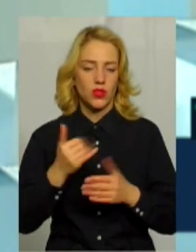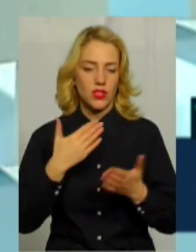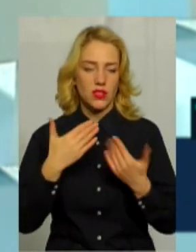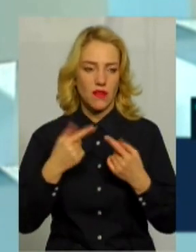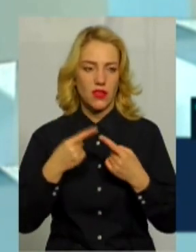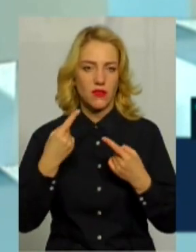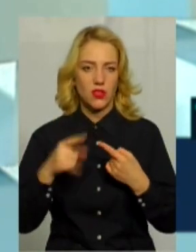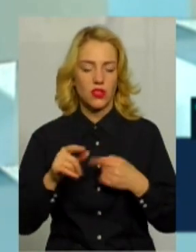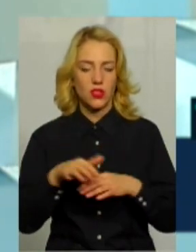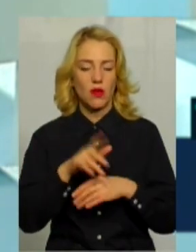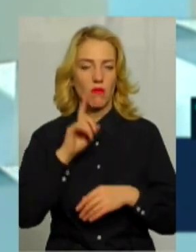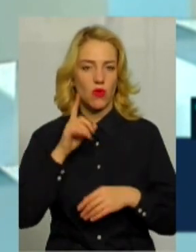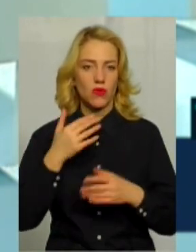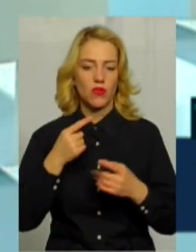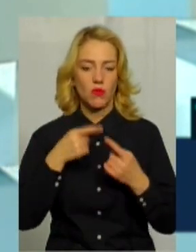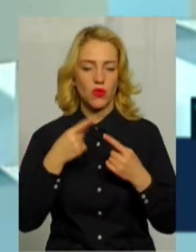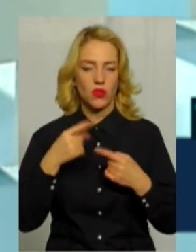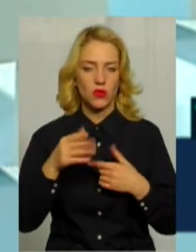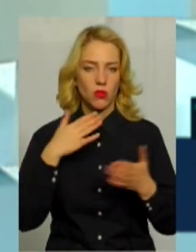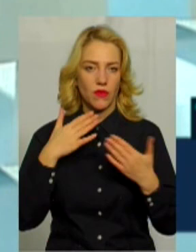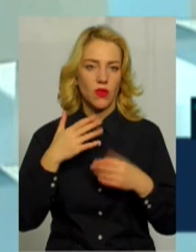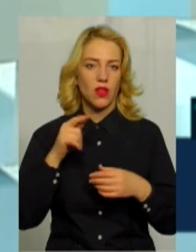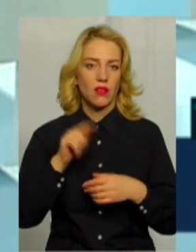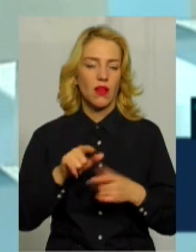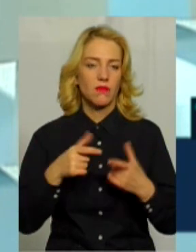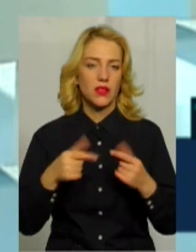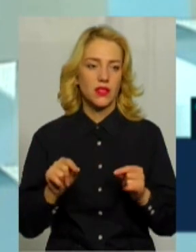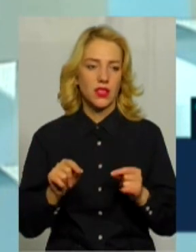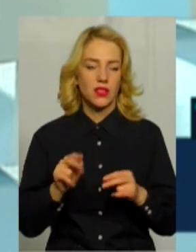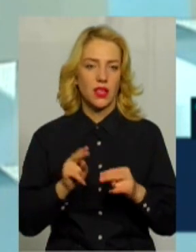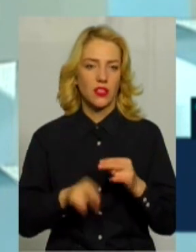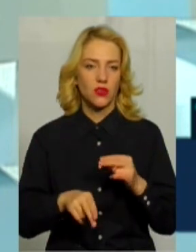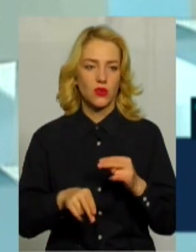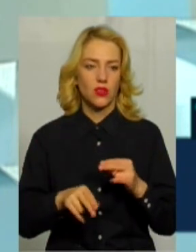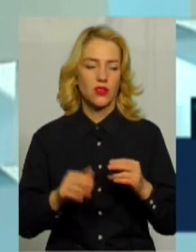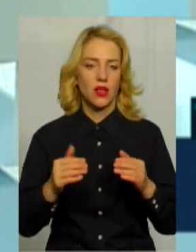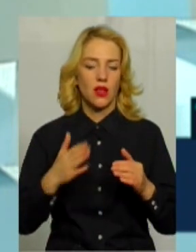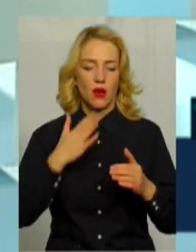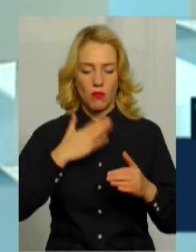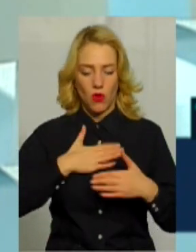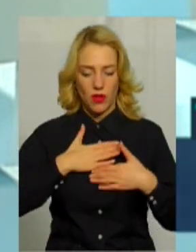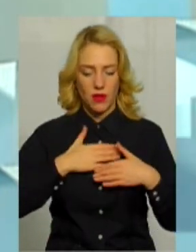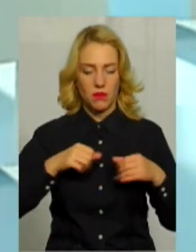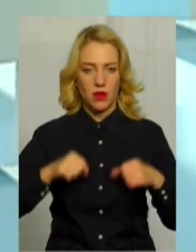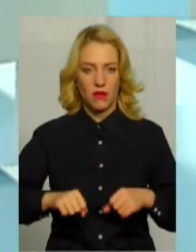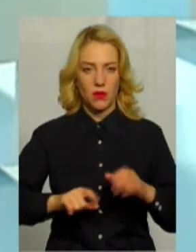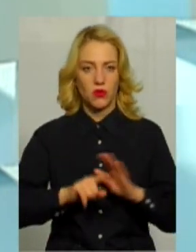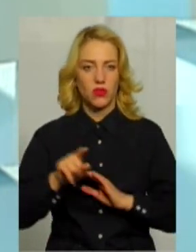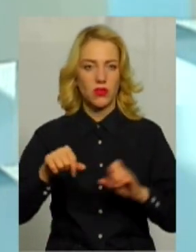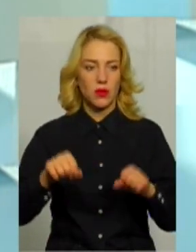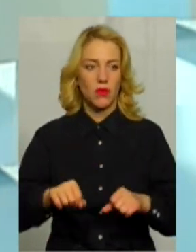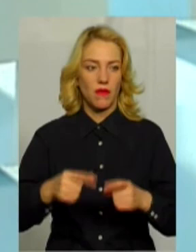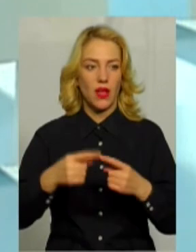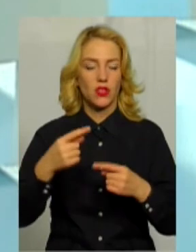інше, вже молодь по-іншому дивиться. Тобто, там, де закінчуються мої права, починаються права іншої людини.